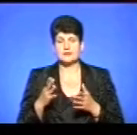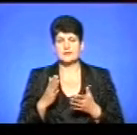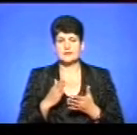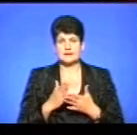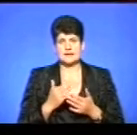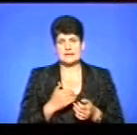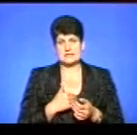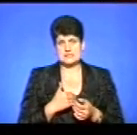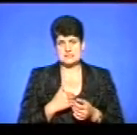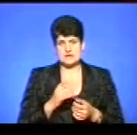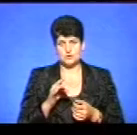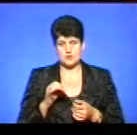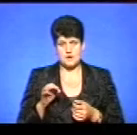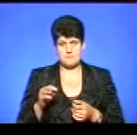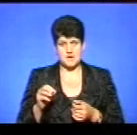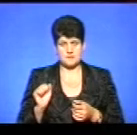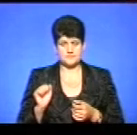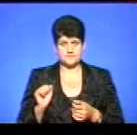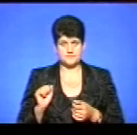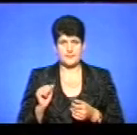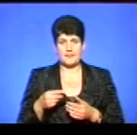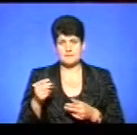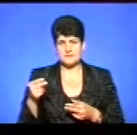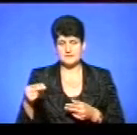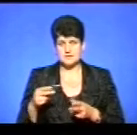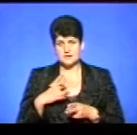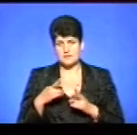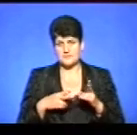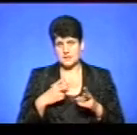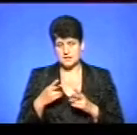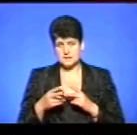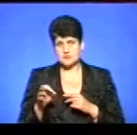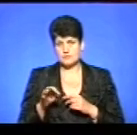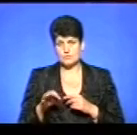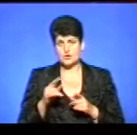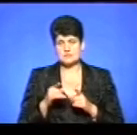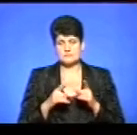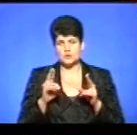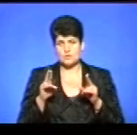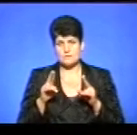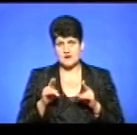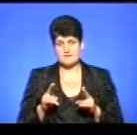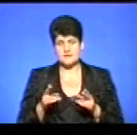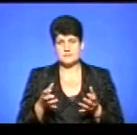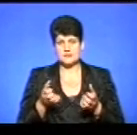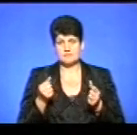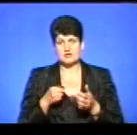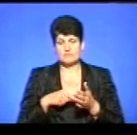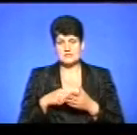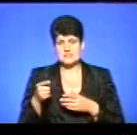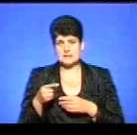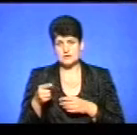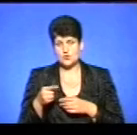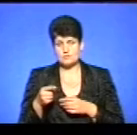ініціаторами підписання петиції про зміну правил утримання в місті Тернополі